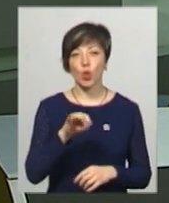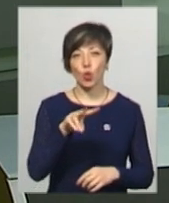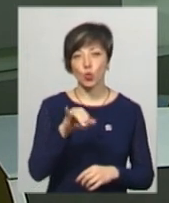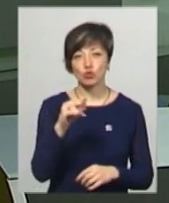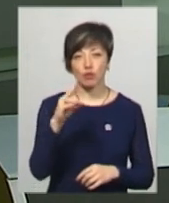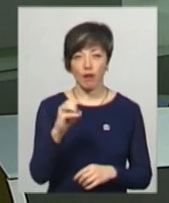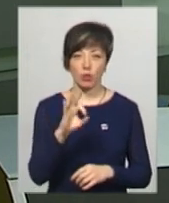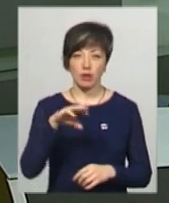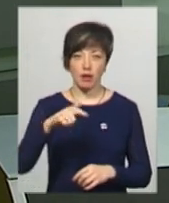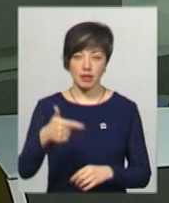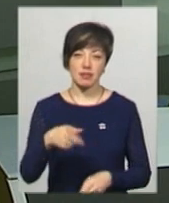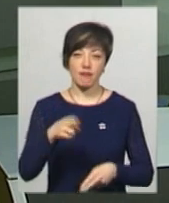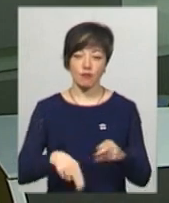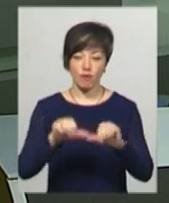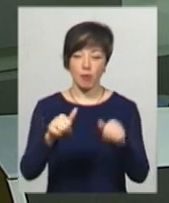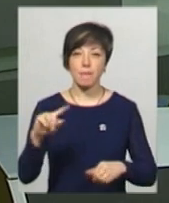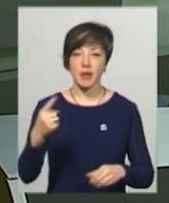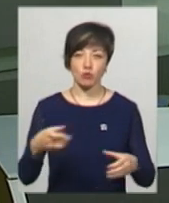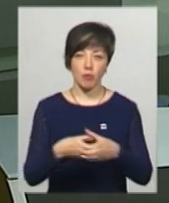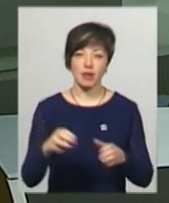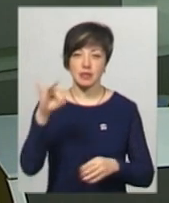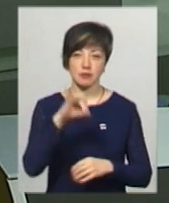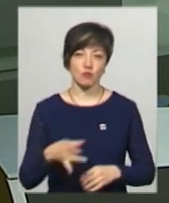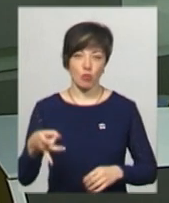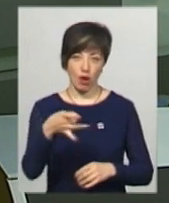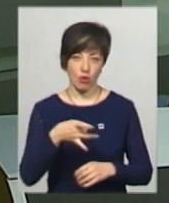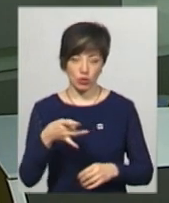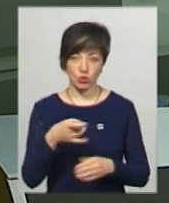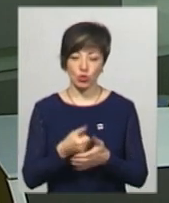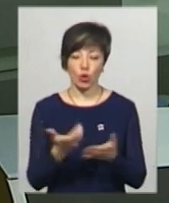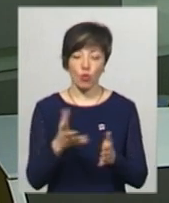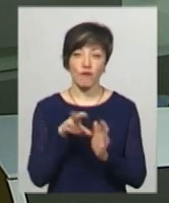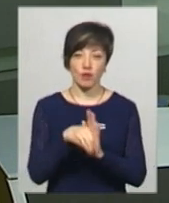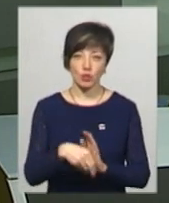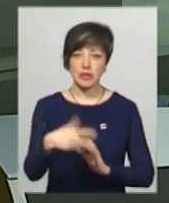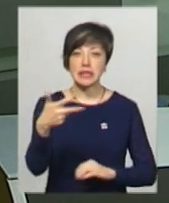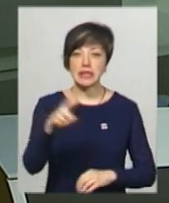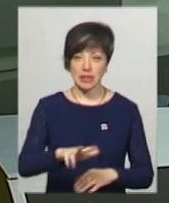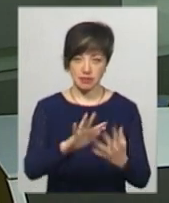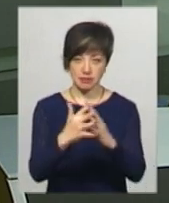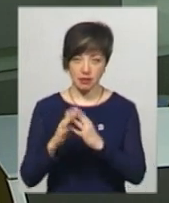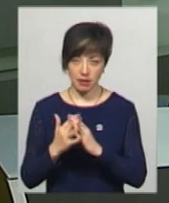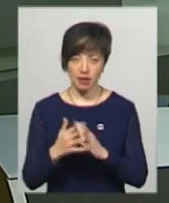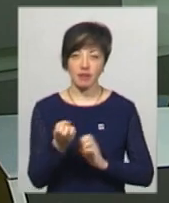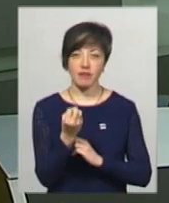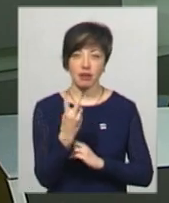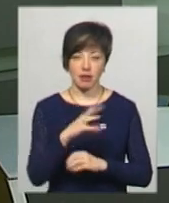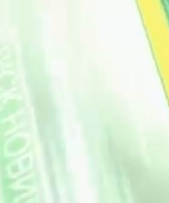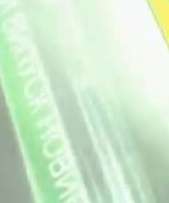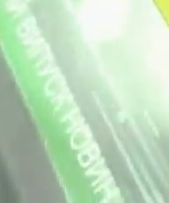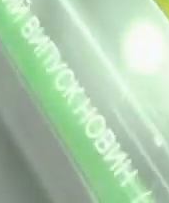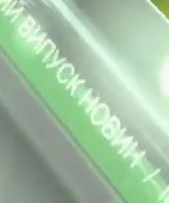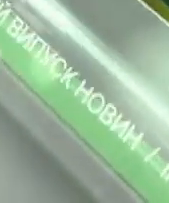це буде завершенням формування першої громади в З'ясовському районі, до якої увійдуть три сільські ради, а це 12 сіл.